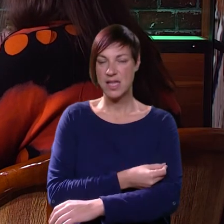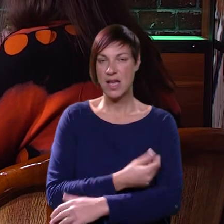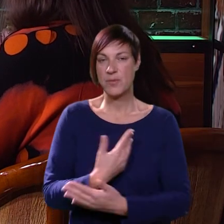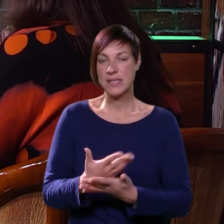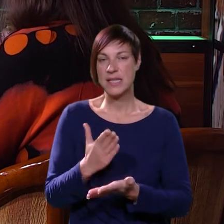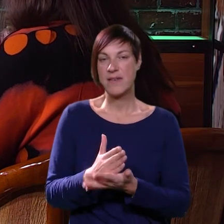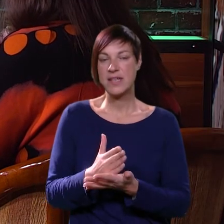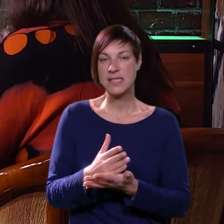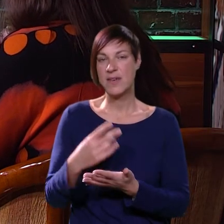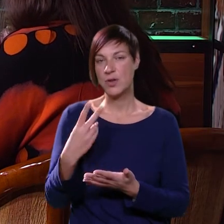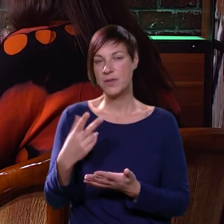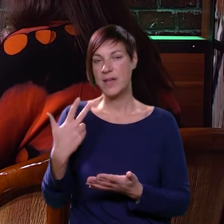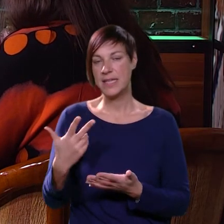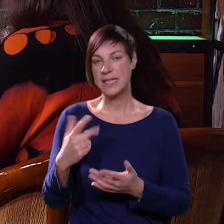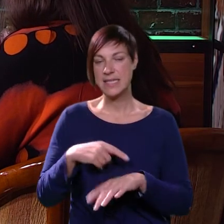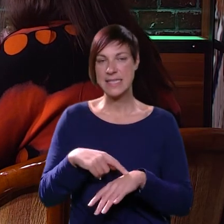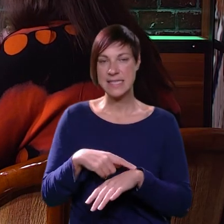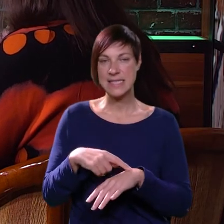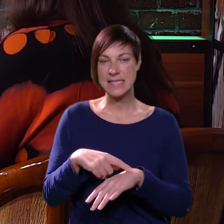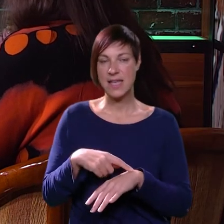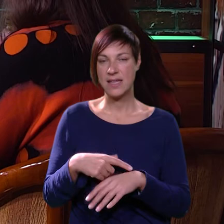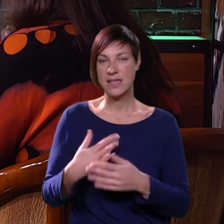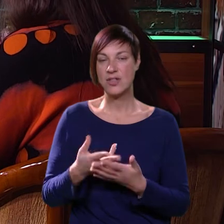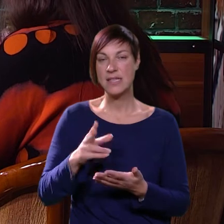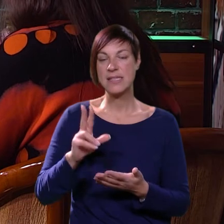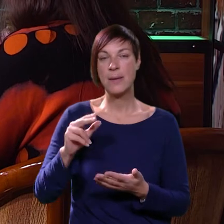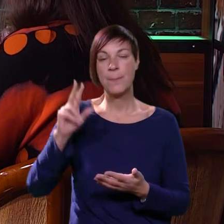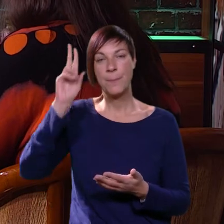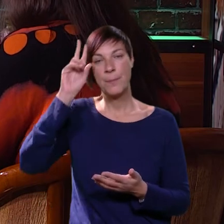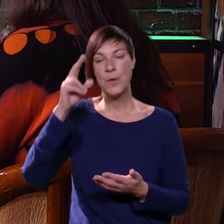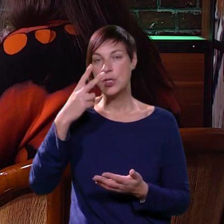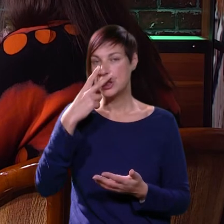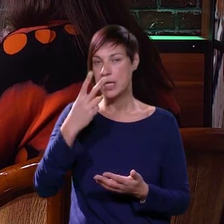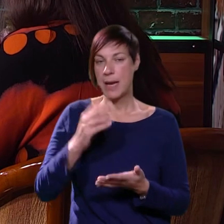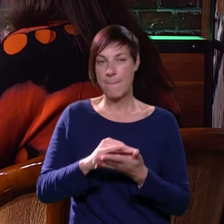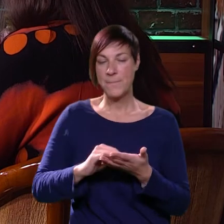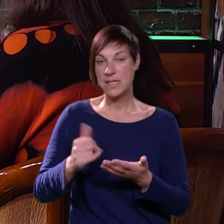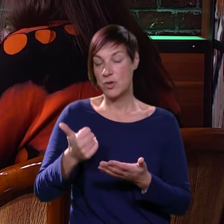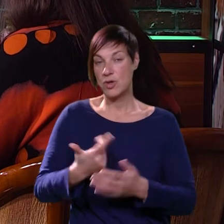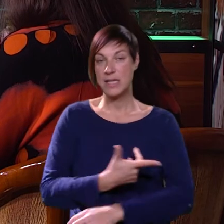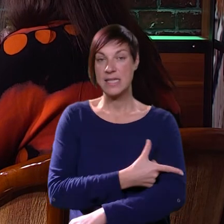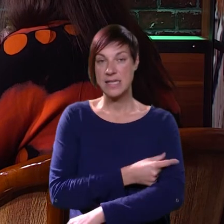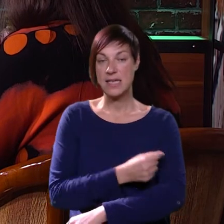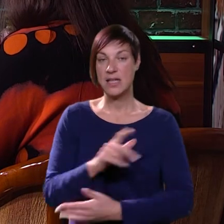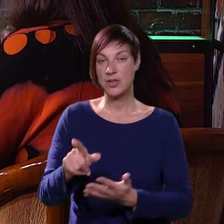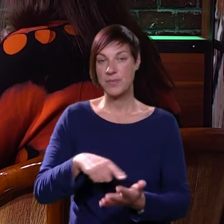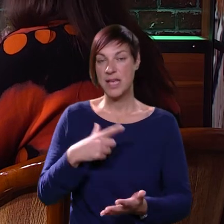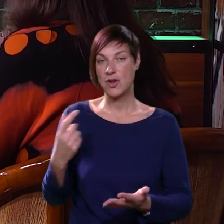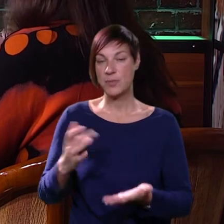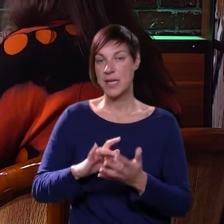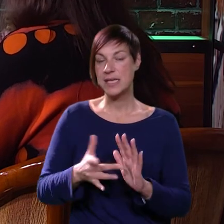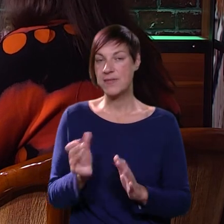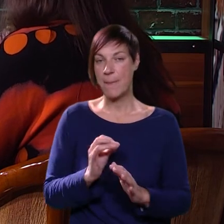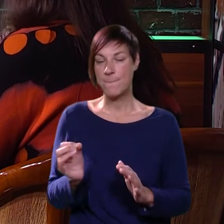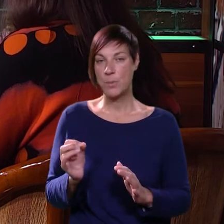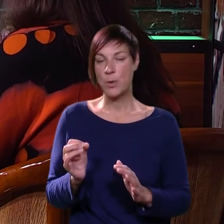obično se inzulin dava svako dva ili tri sata, onda se može napisati, onda se vidi koliko je jedinica dato tokom dana, i to vam